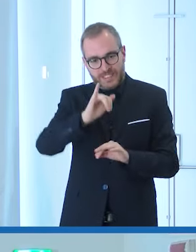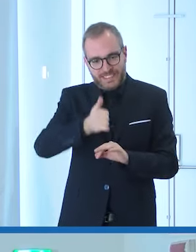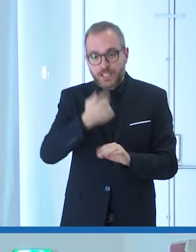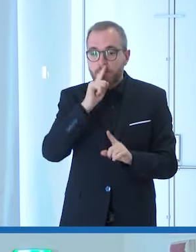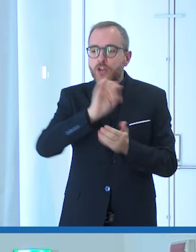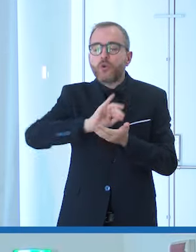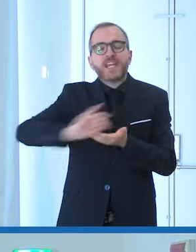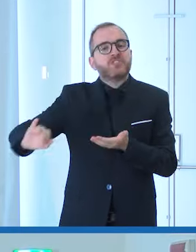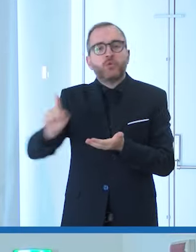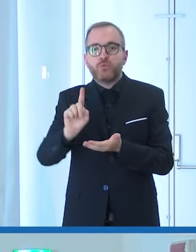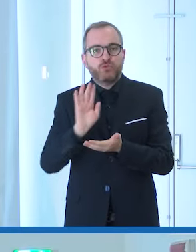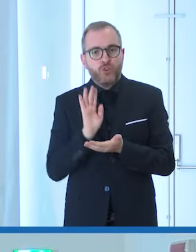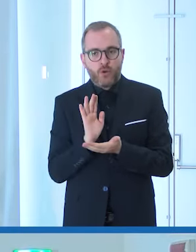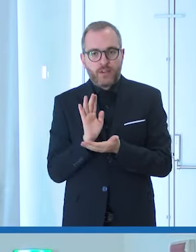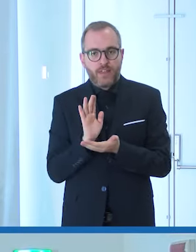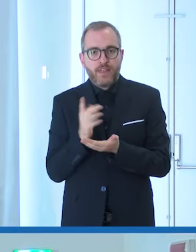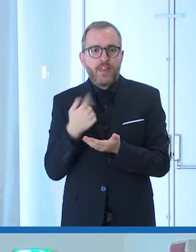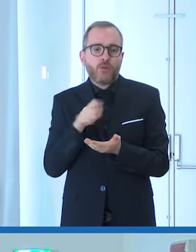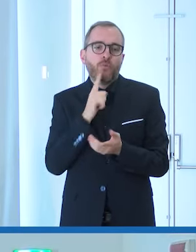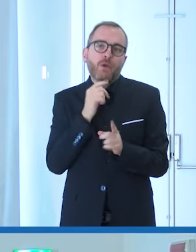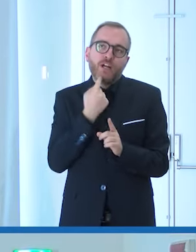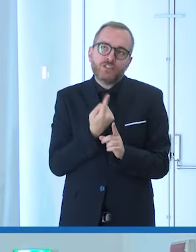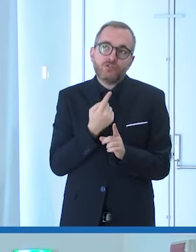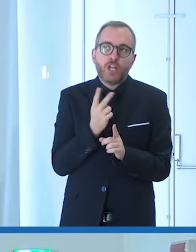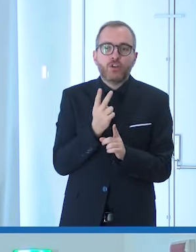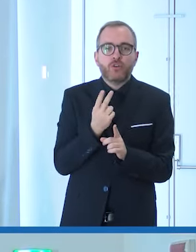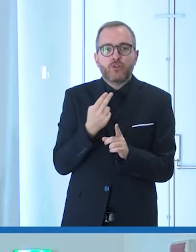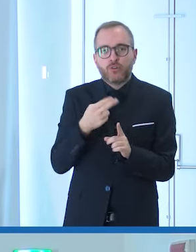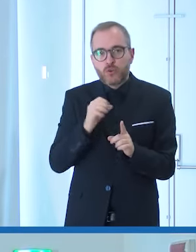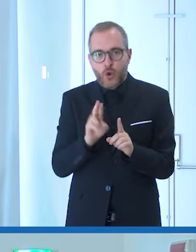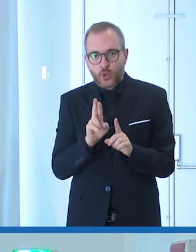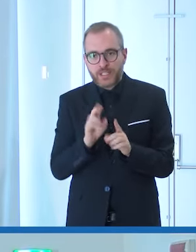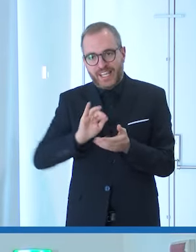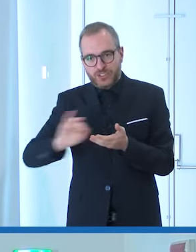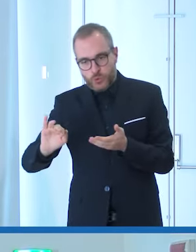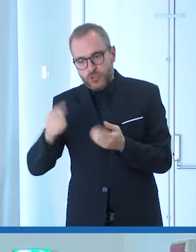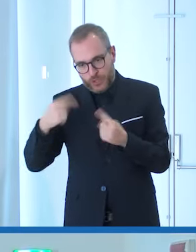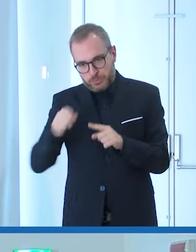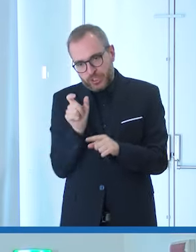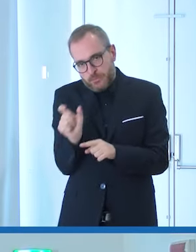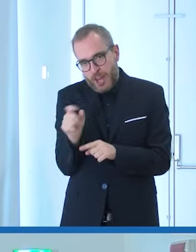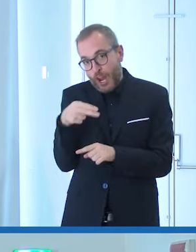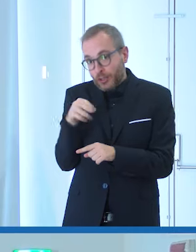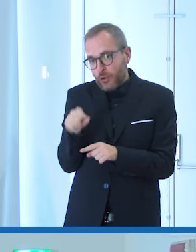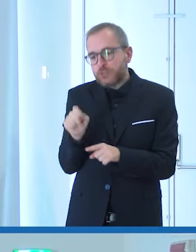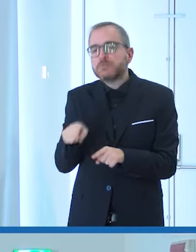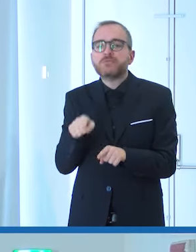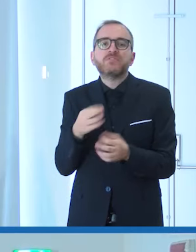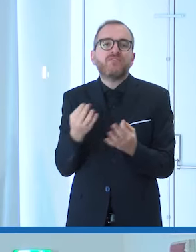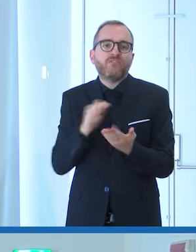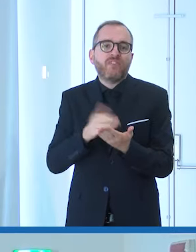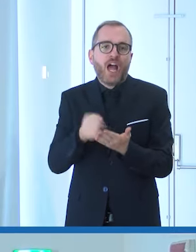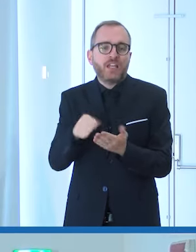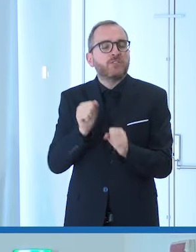è una delle poche volte in cui il non privativo è corretto utilizzarlo non dobbiamo escludere